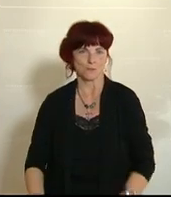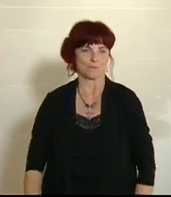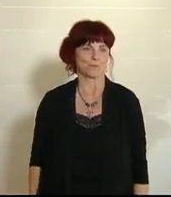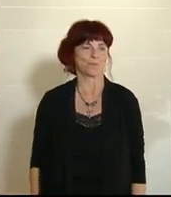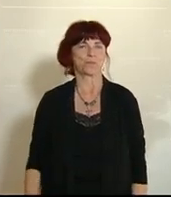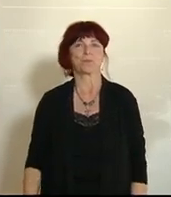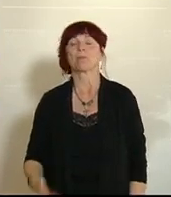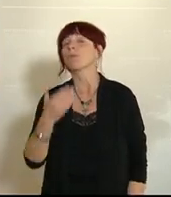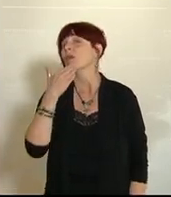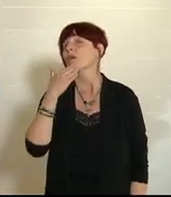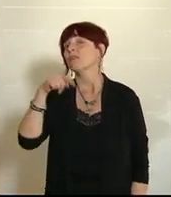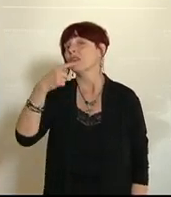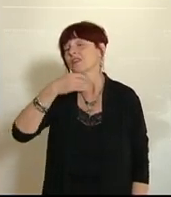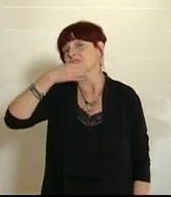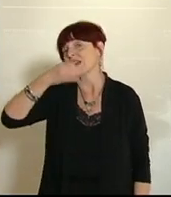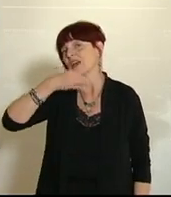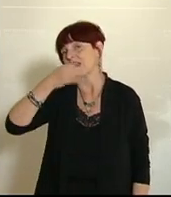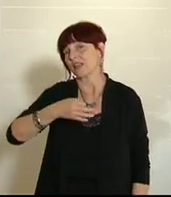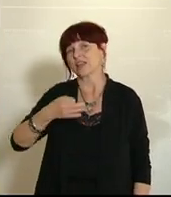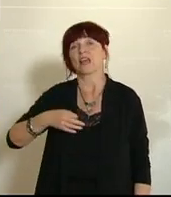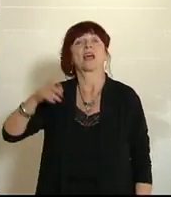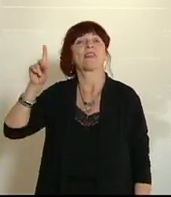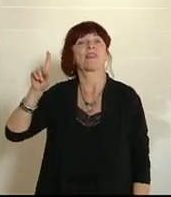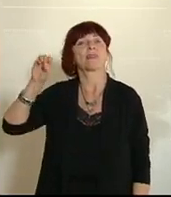Nächster Redner, Herr Abgeordneter Gerhard Deimek.